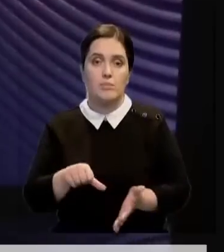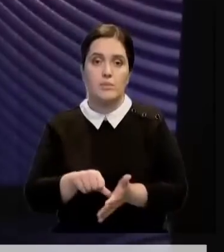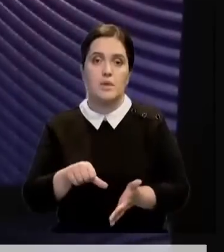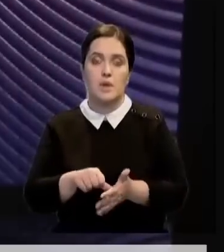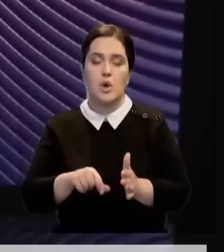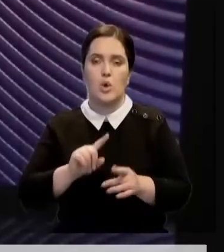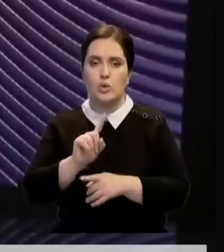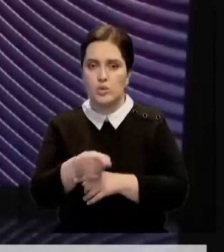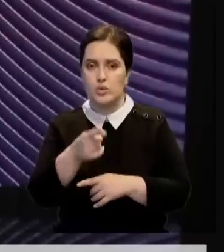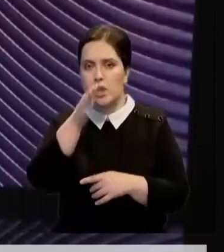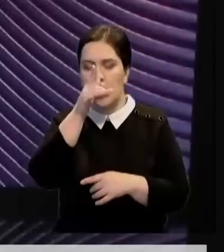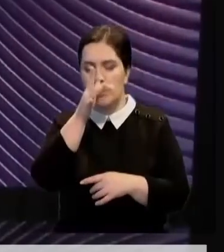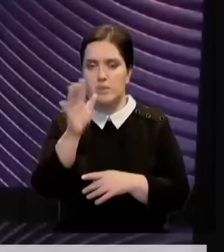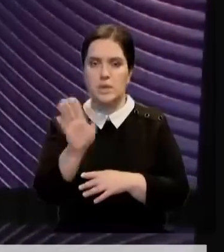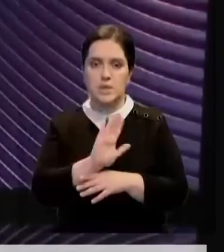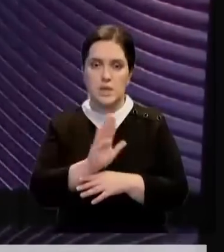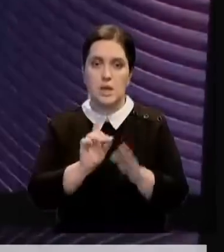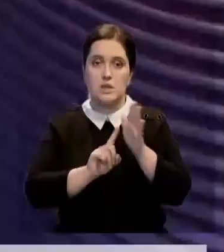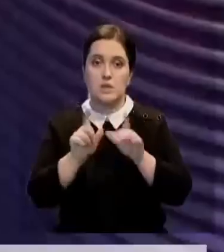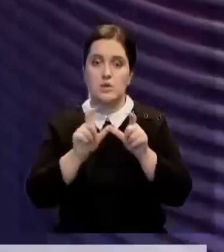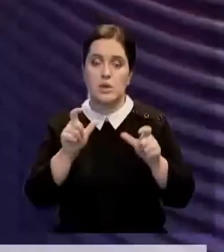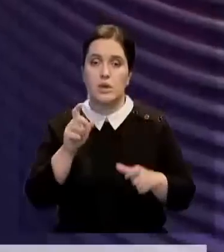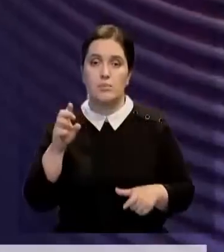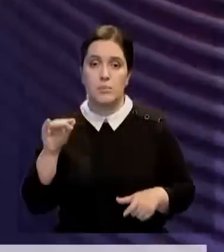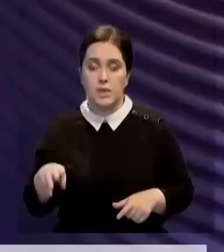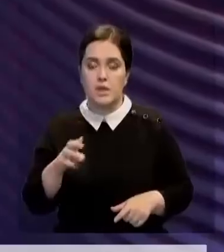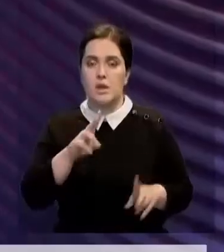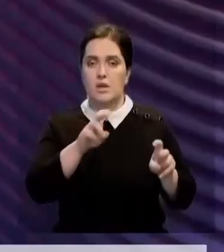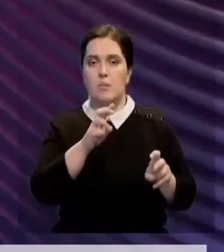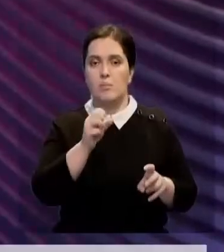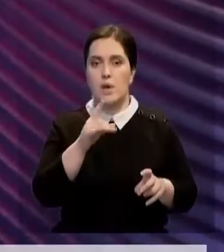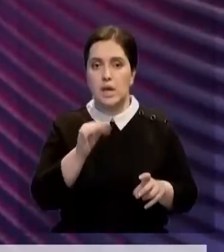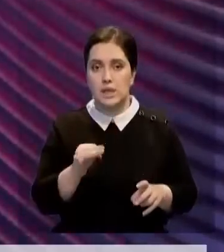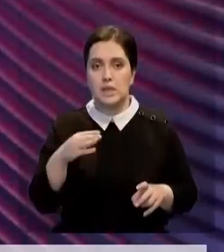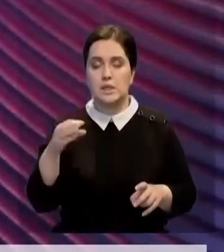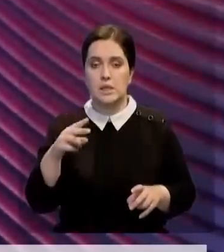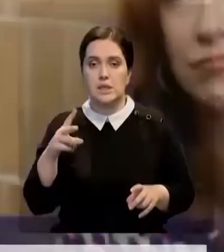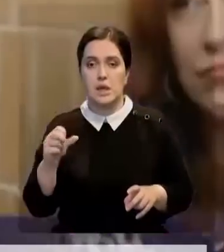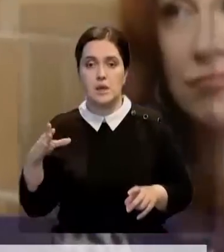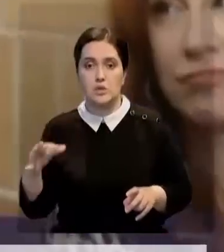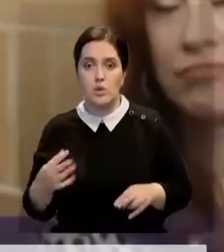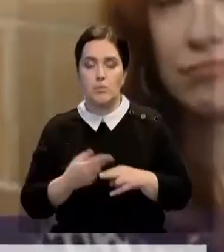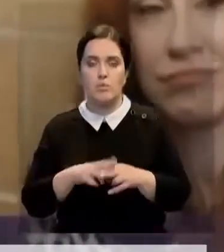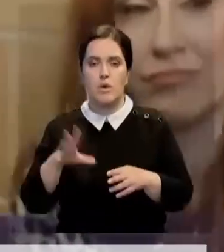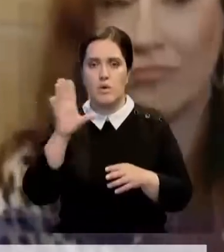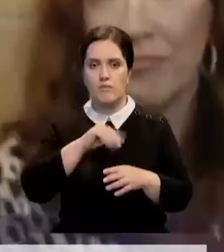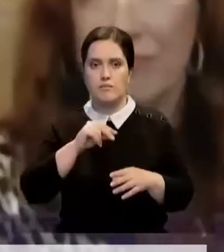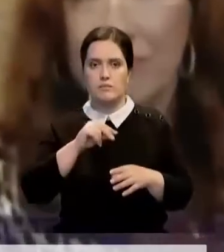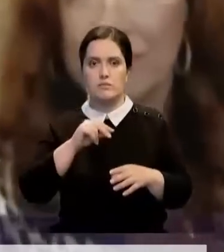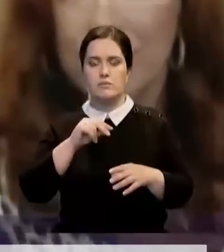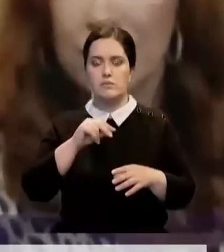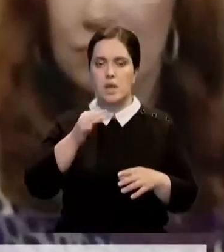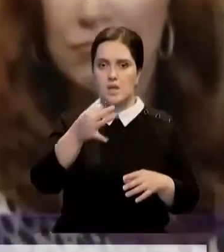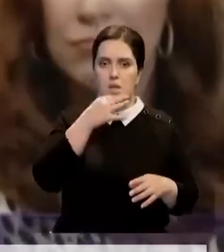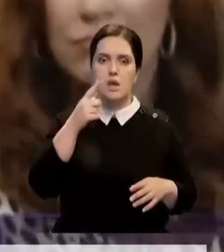номинацию лучший комедийный сериал – начальная школа Эбботт, Барри и Тед Лассо. Последний получил всеобщее признание критиков, в